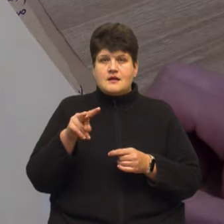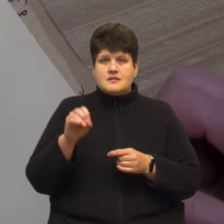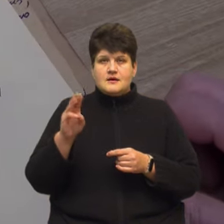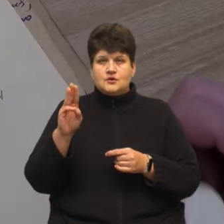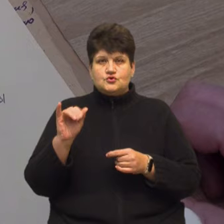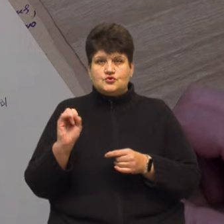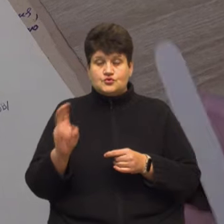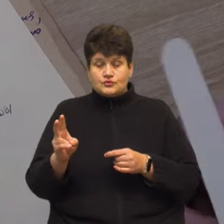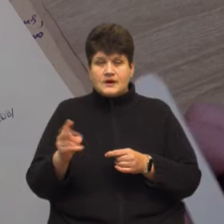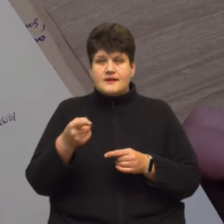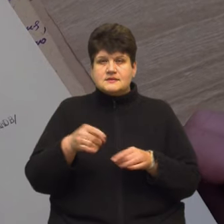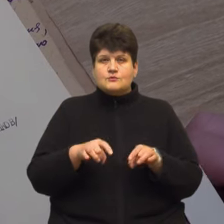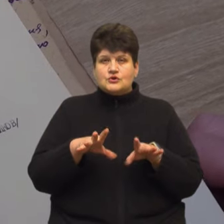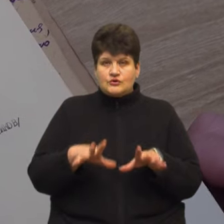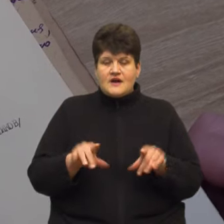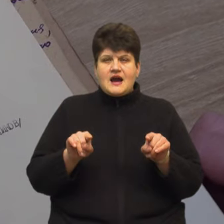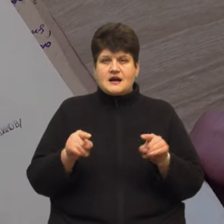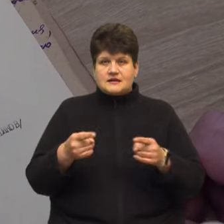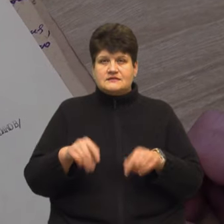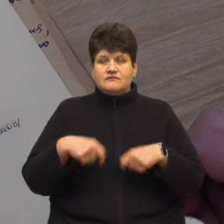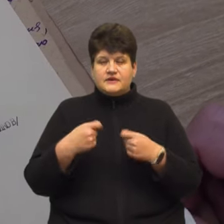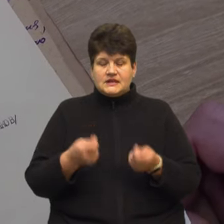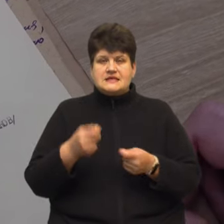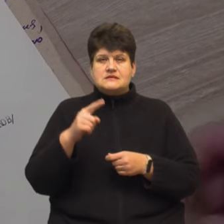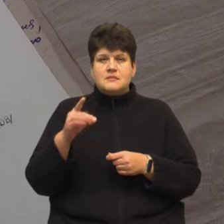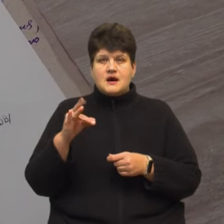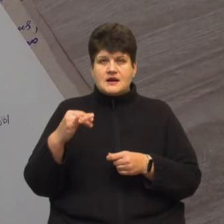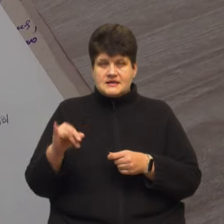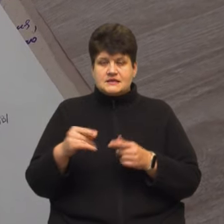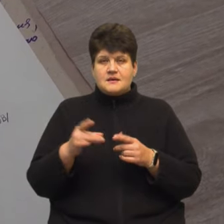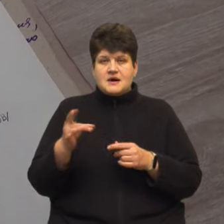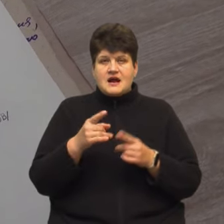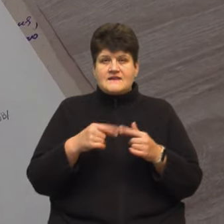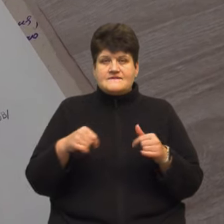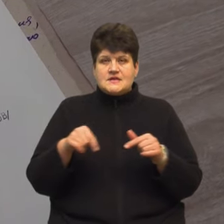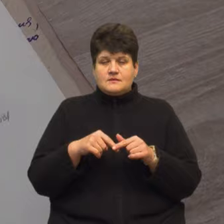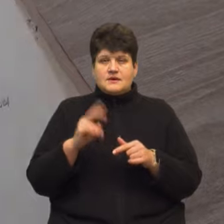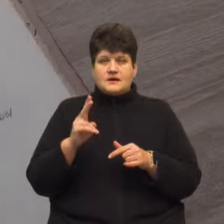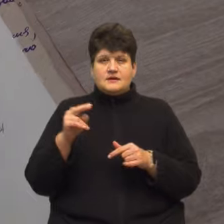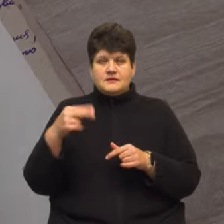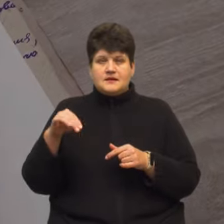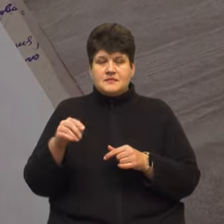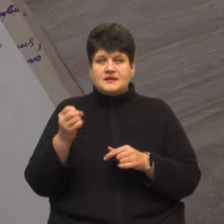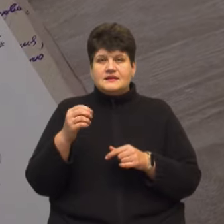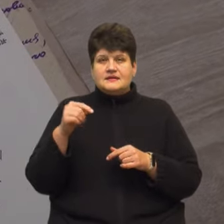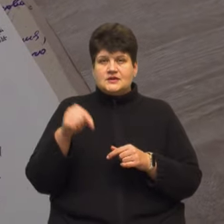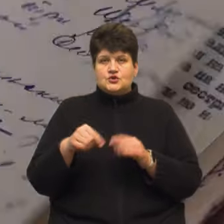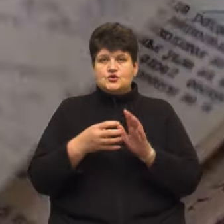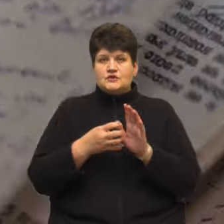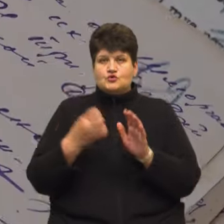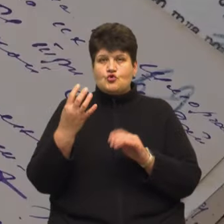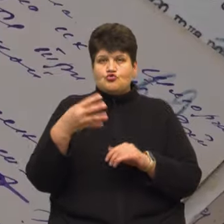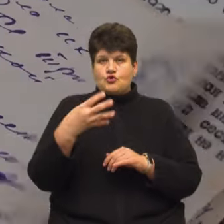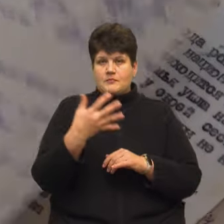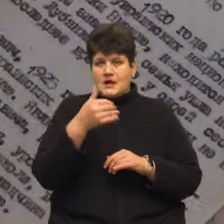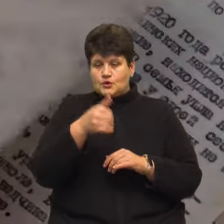це постанова на її арешт, видано Збаражським райвідділом НКДБ 12 травня 1945 року.